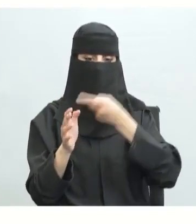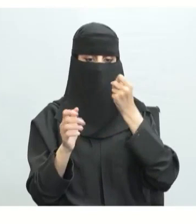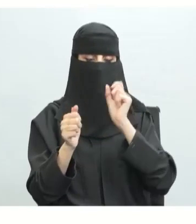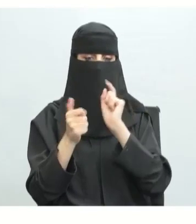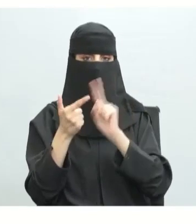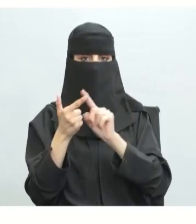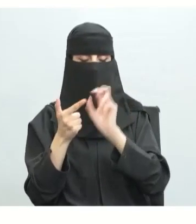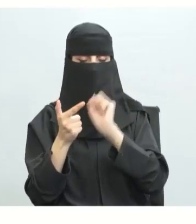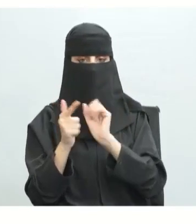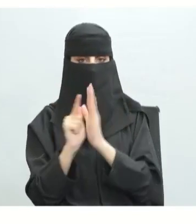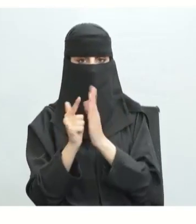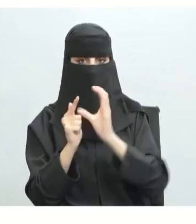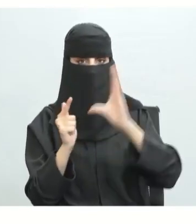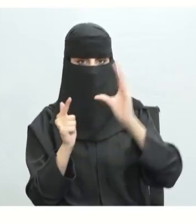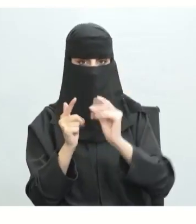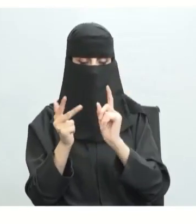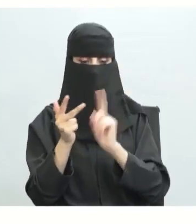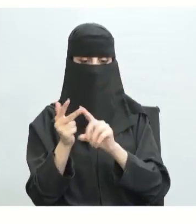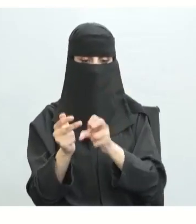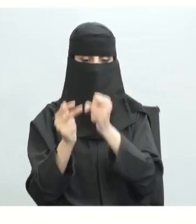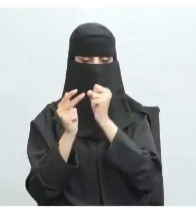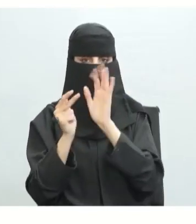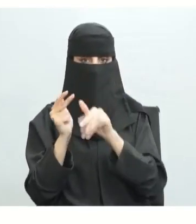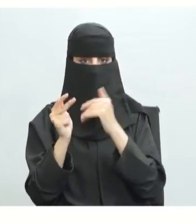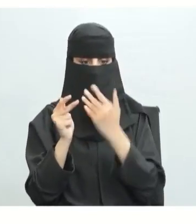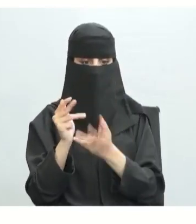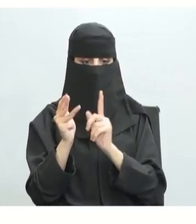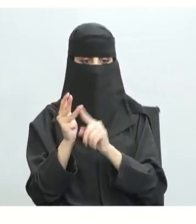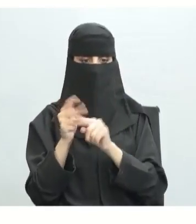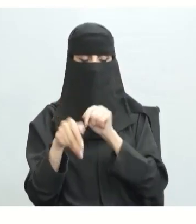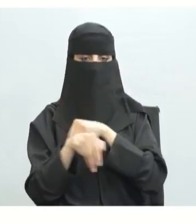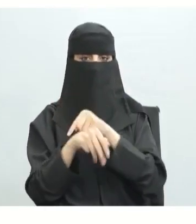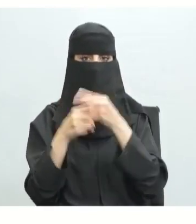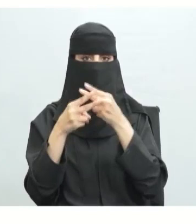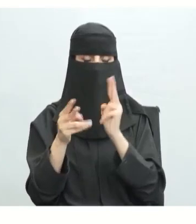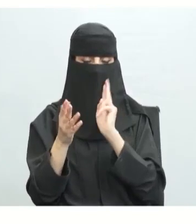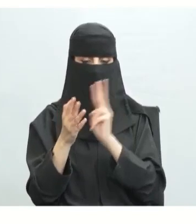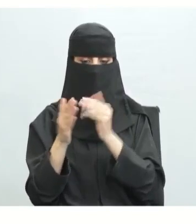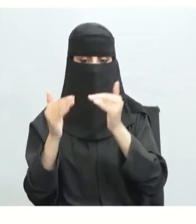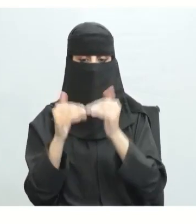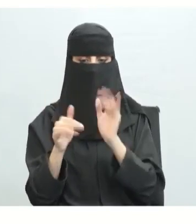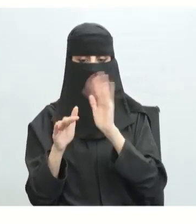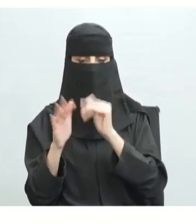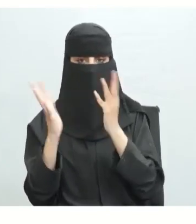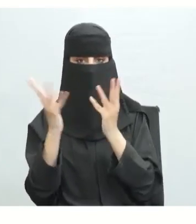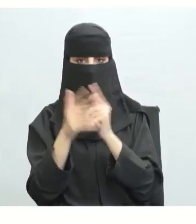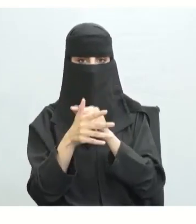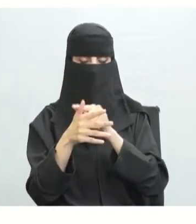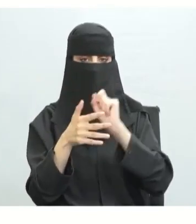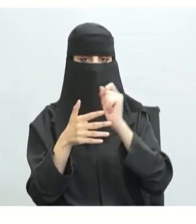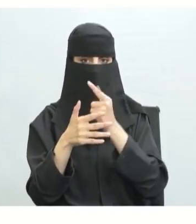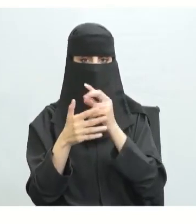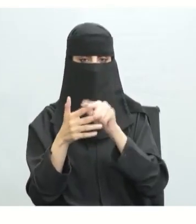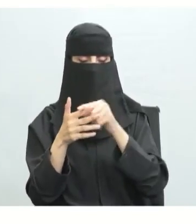استراتيجيتك السرعة القرائية والسرعة المناسبة تختار بين قراءة متأنية فاحصة أو قراءة بطيئة أو قراءة سريعة أو قراءة فائقة السرعة بإمكانك أن